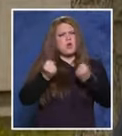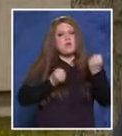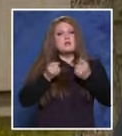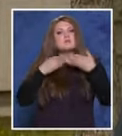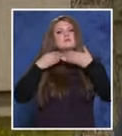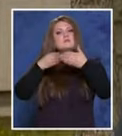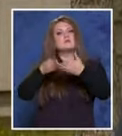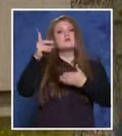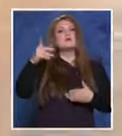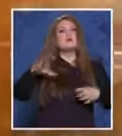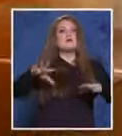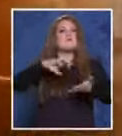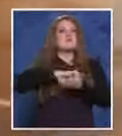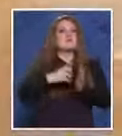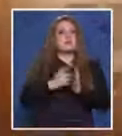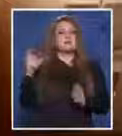Столът, община Севлиева.